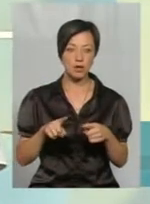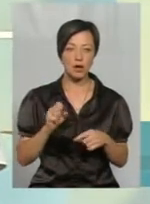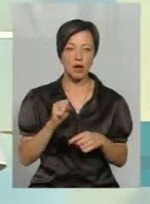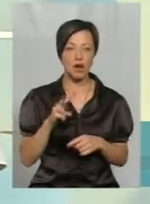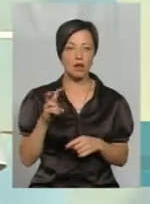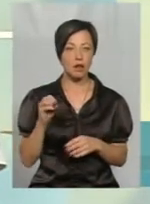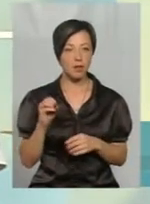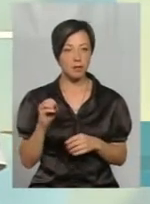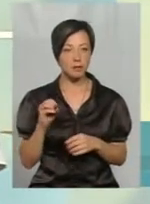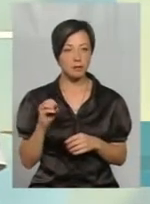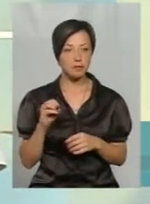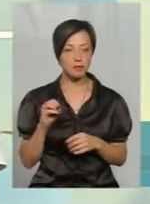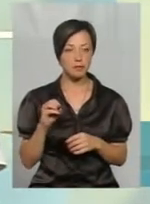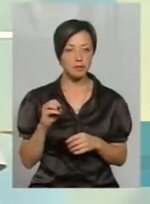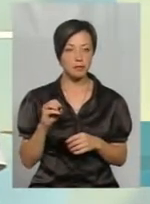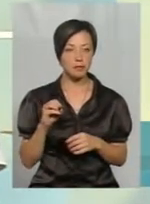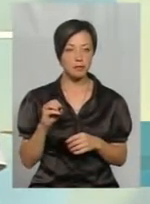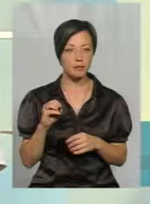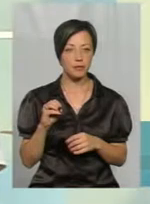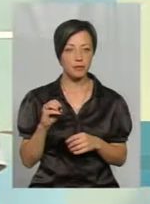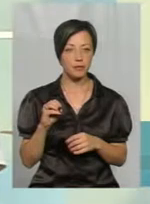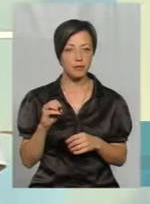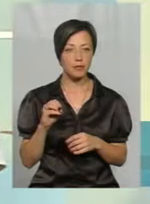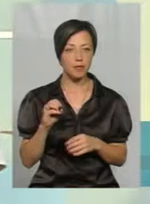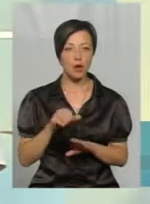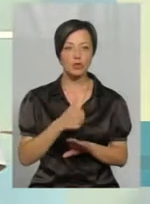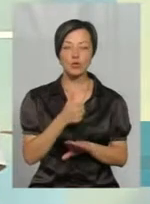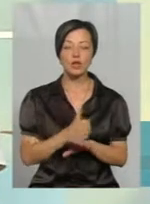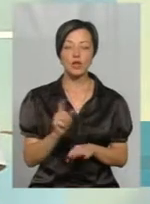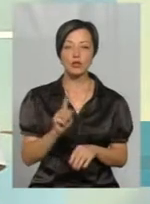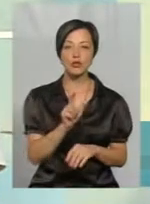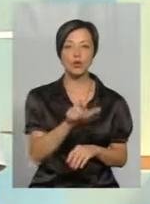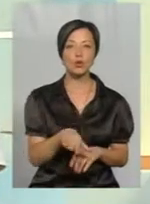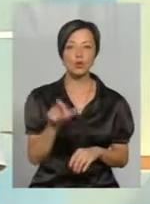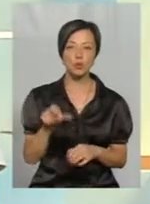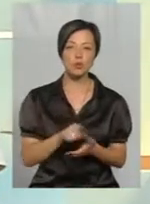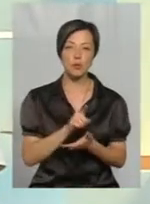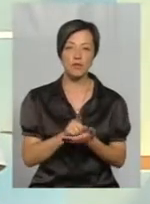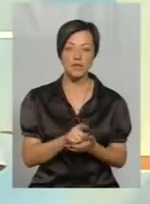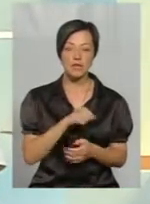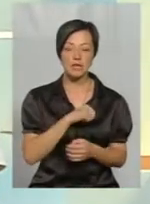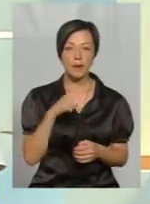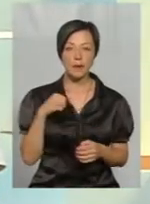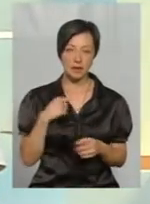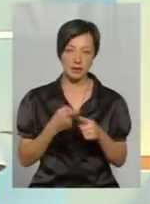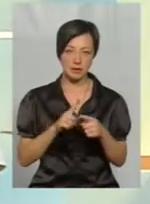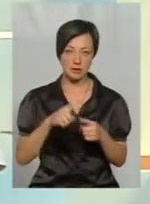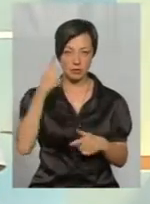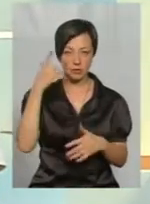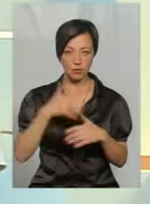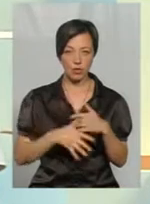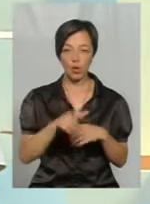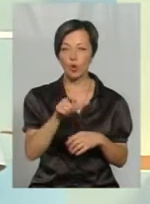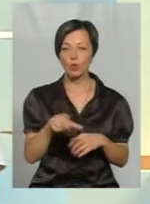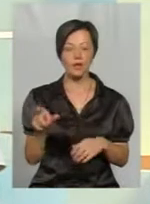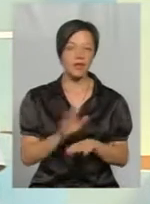але саме основне, що люди повинні самі до цього прийти. Людей